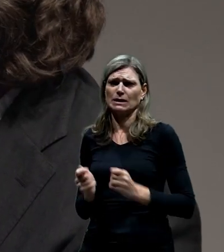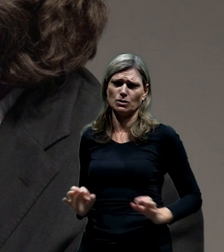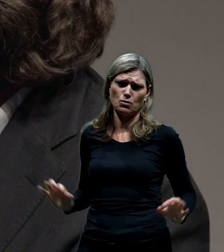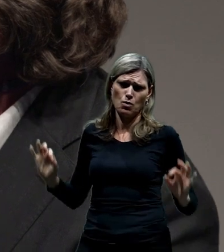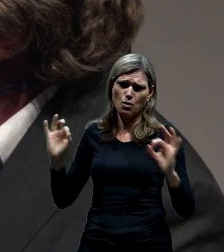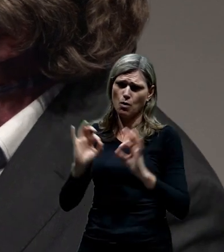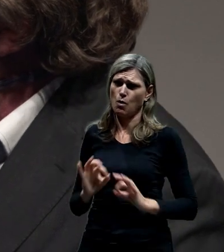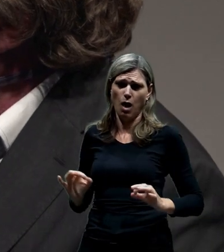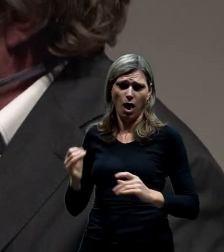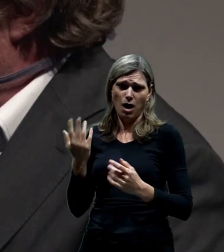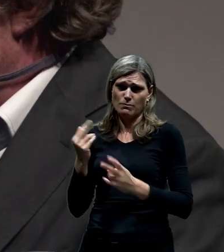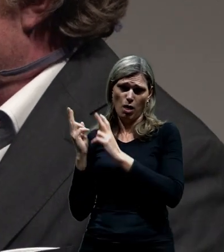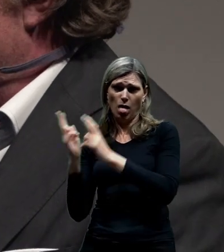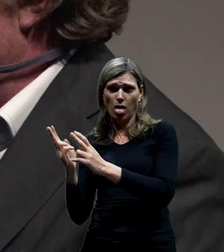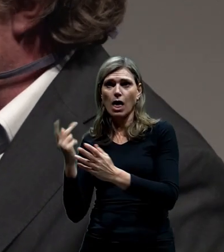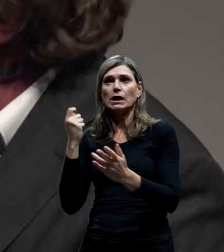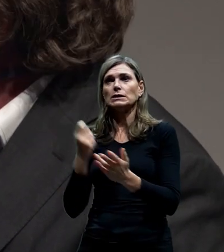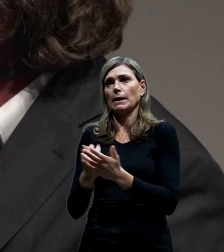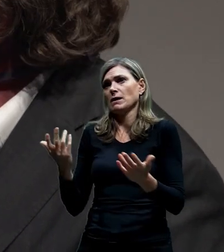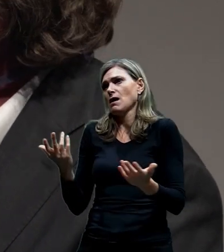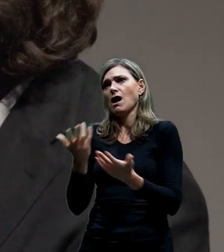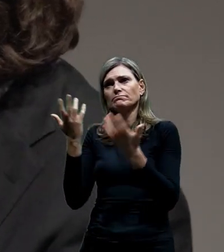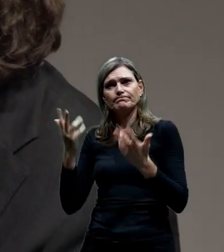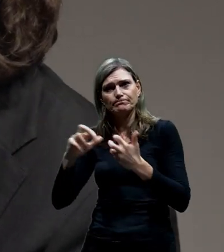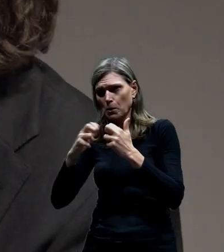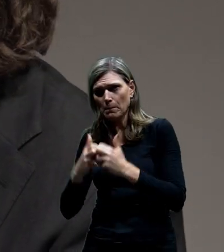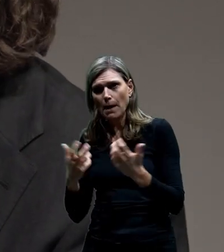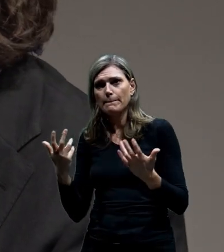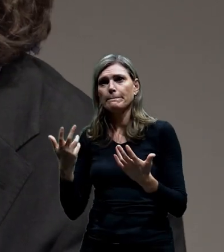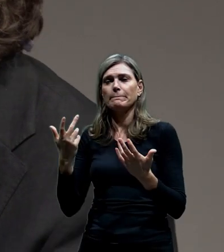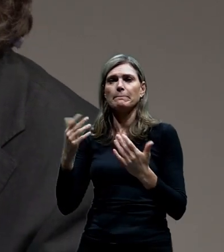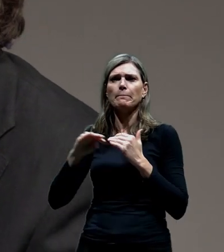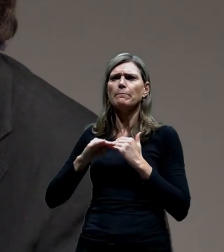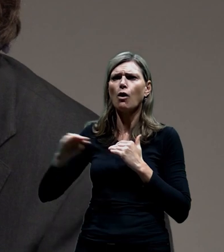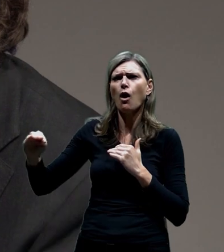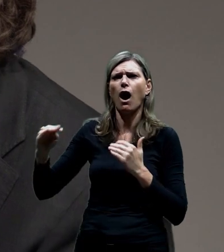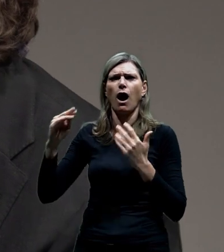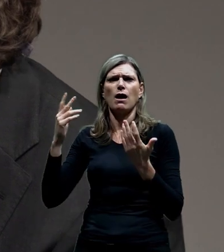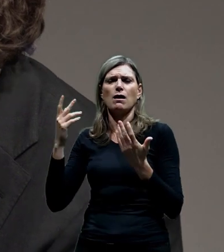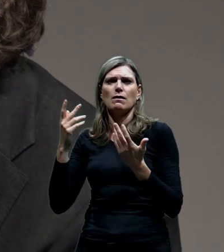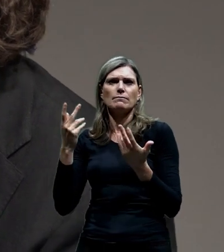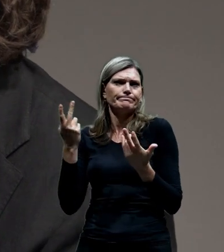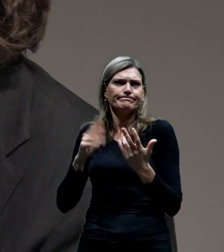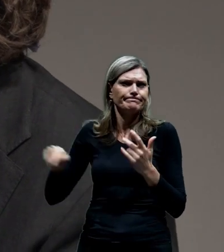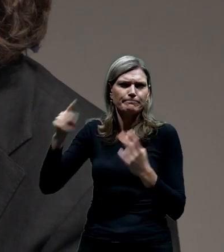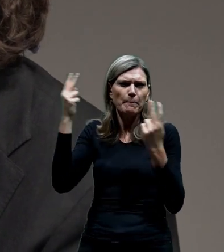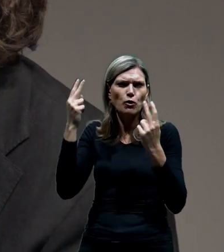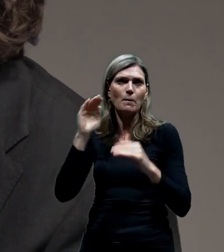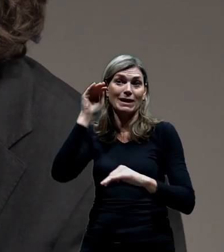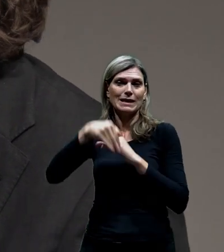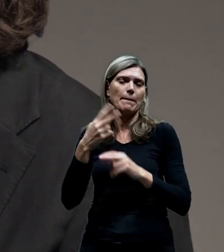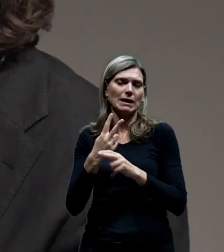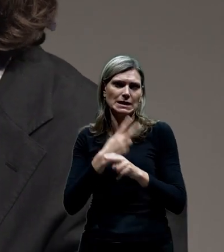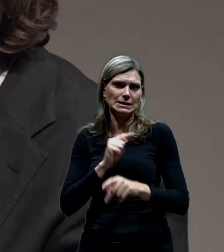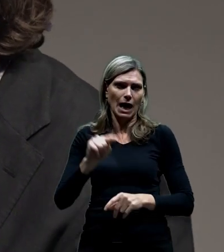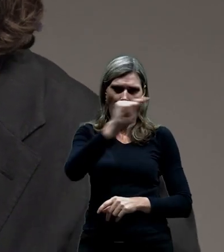to vlastně s stabilizovanýma plochama v toho takzvaného West Endu. Takových příkladů se dá najít i v západní Evropě.